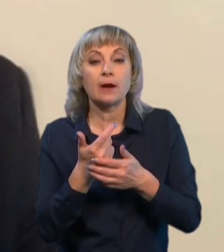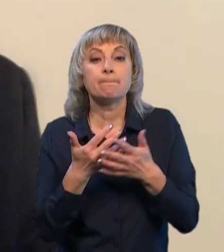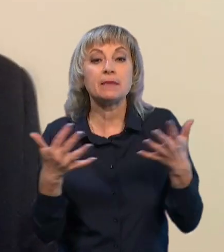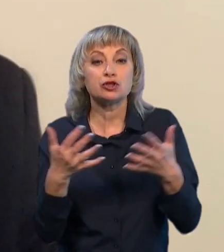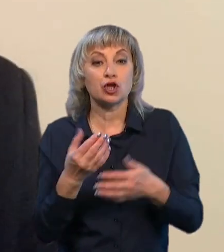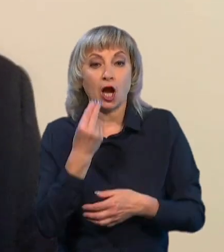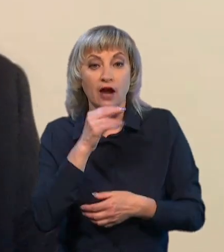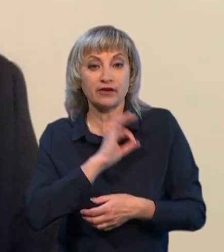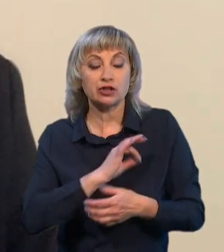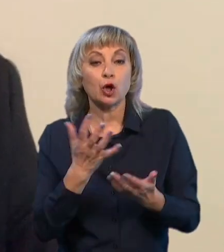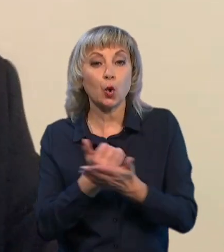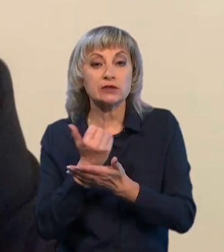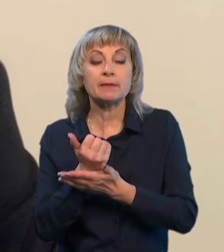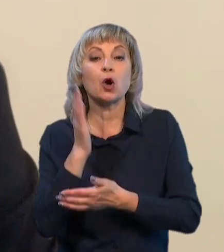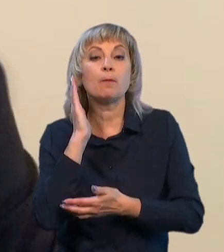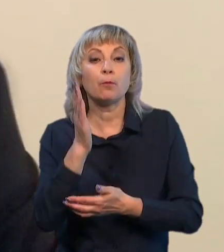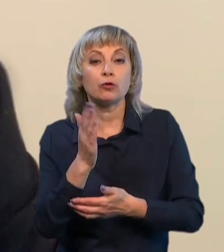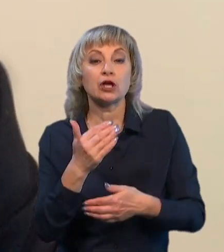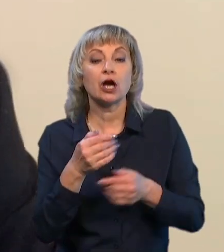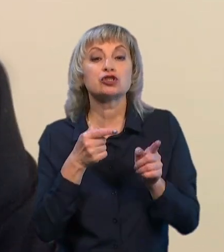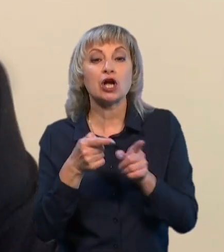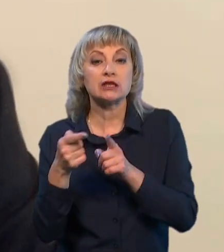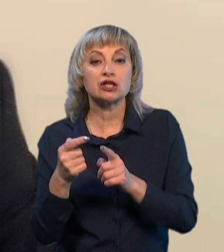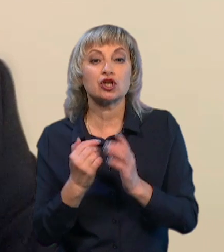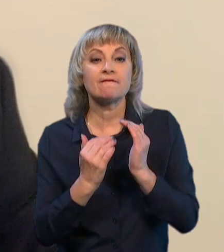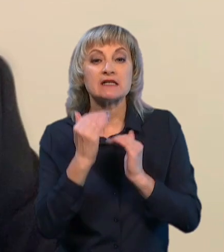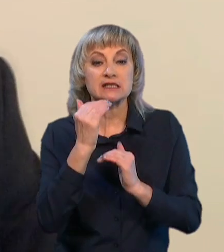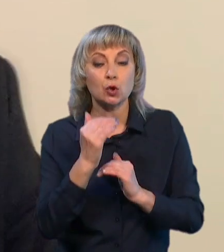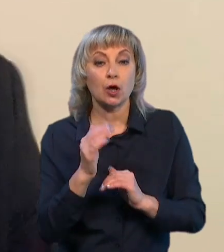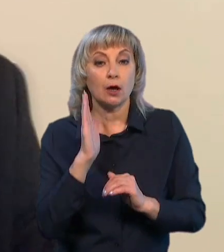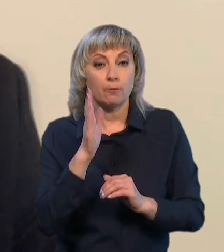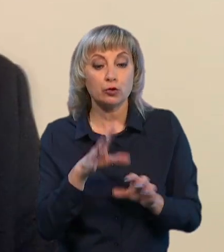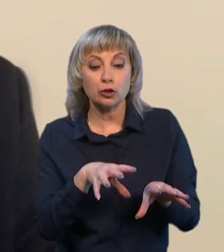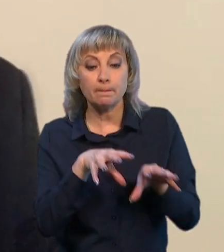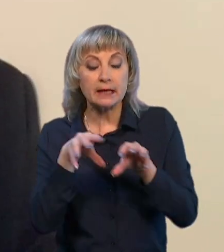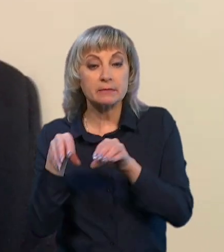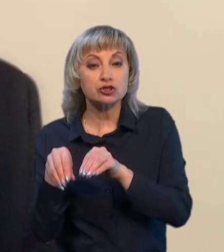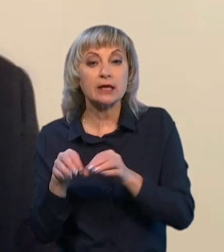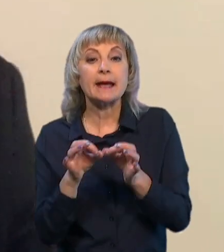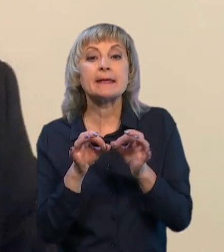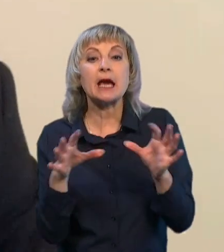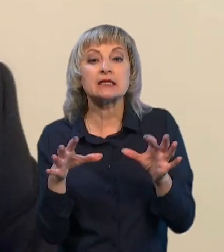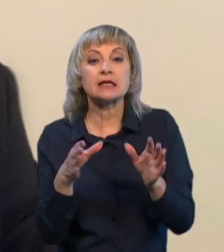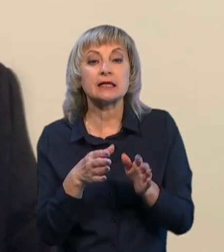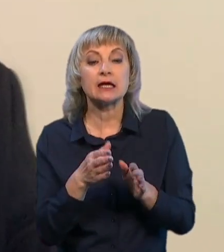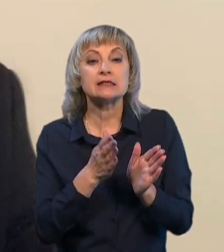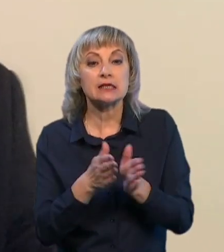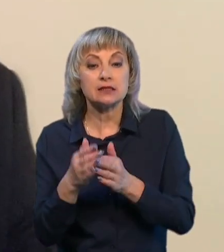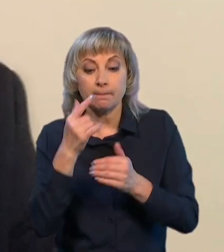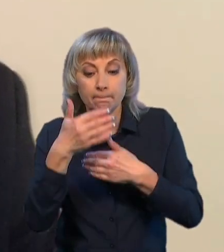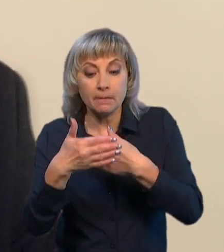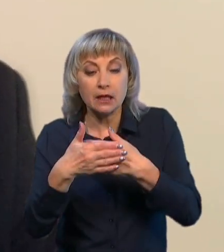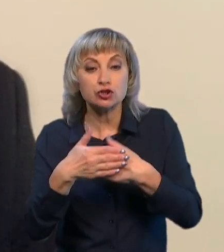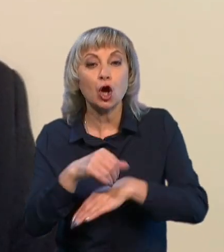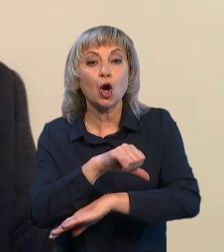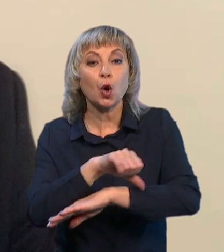успіхом буде йти шантаж високого рівня. Вони будуть переміщати ядерні системи, ближче, наприклад,